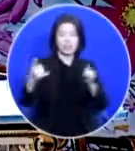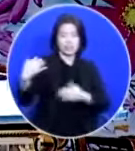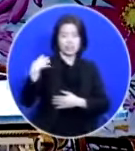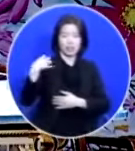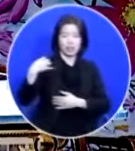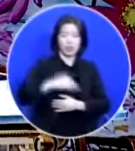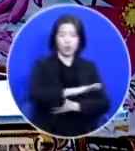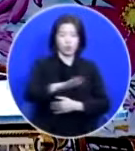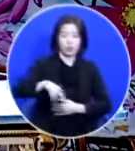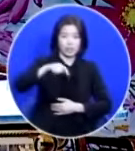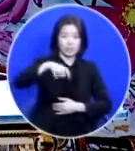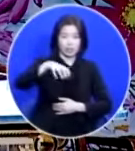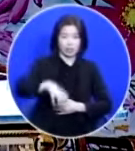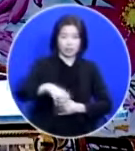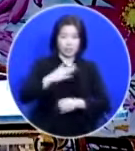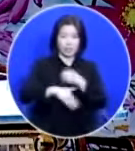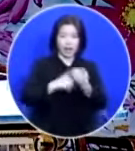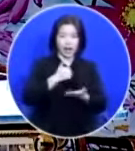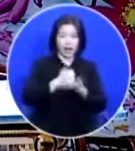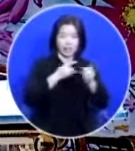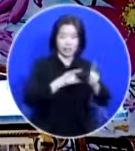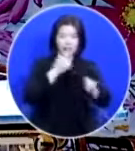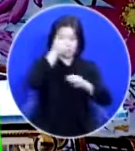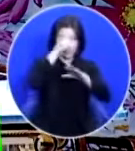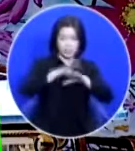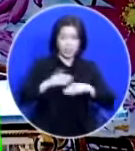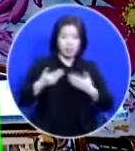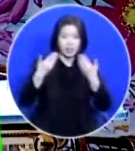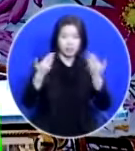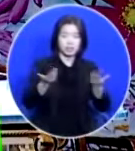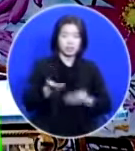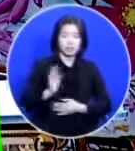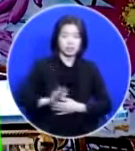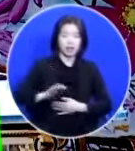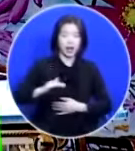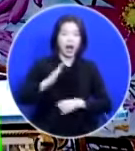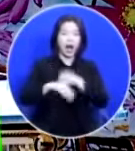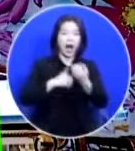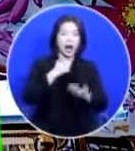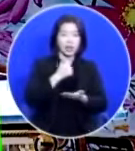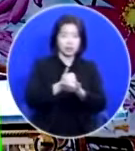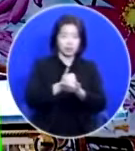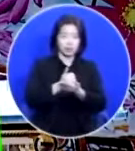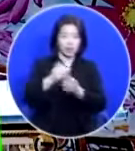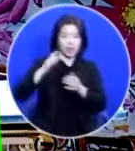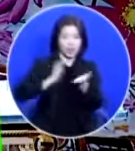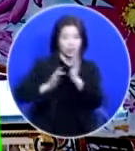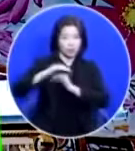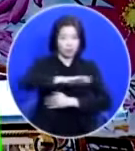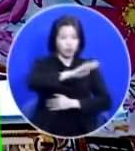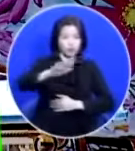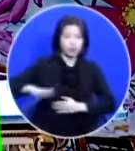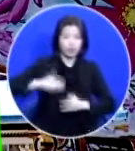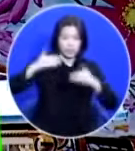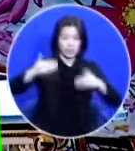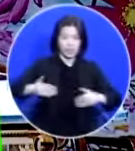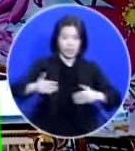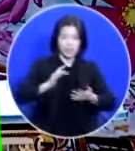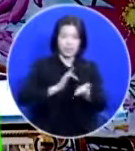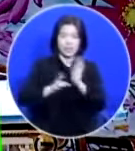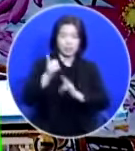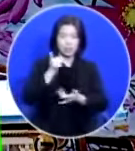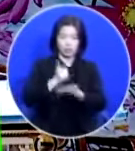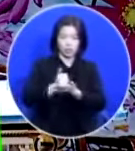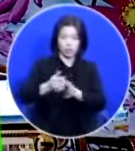예배드리지만 하나님과 우리 사이의 예수 그리스도께서 하나님과 우리 사이를 다시